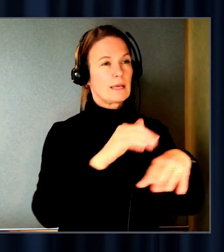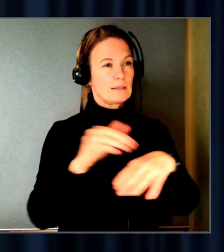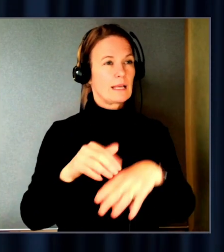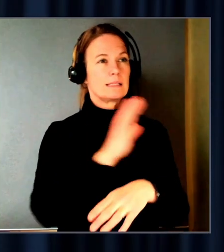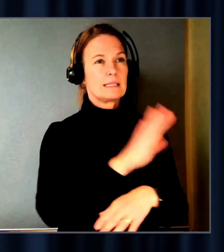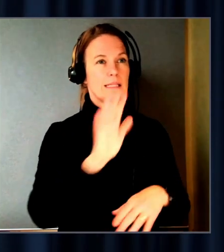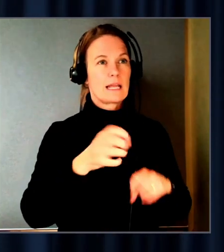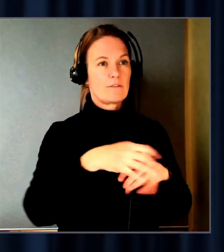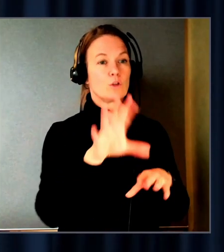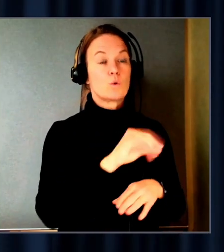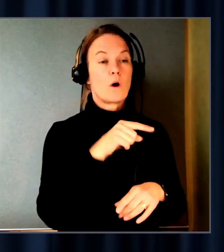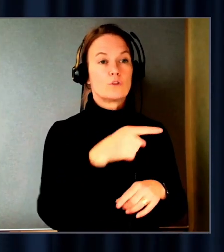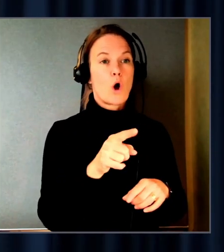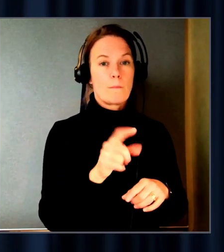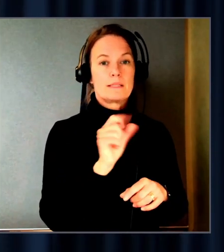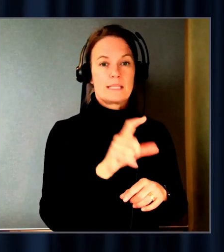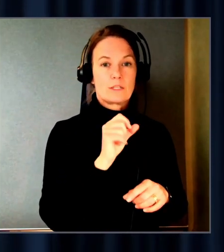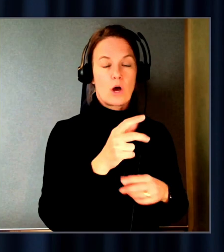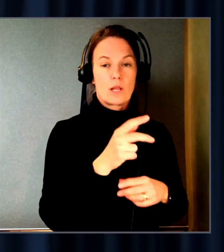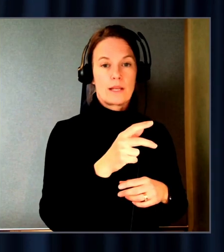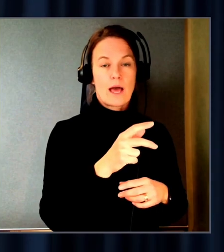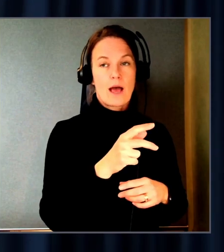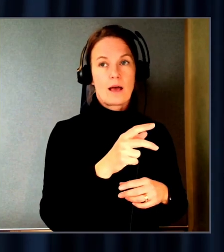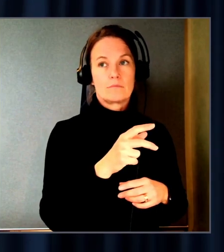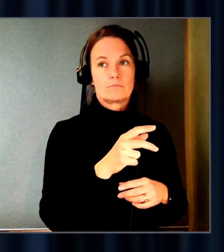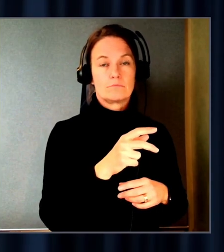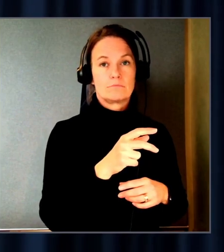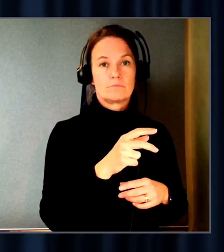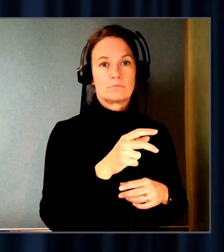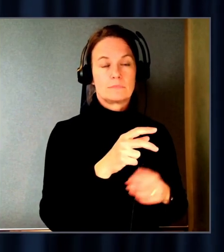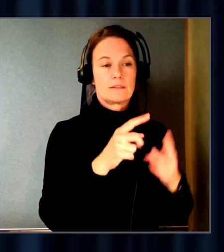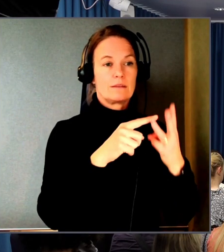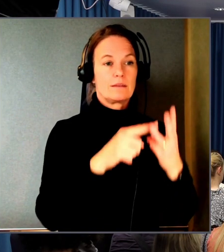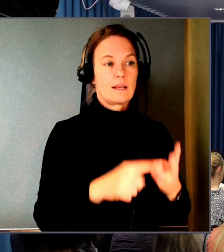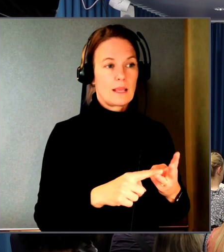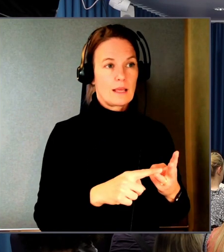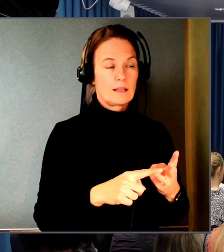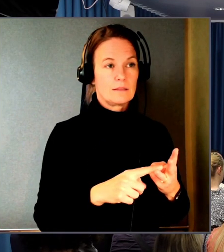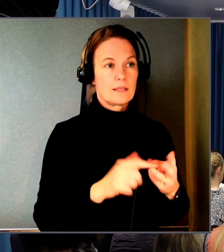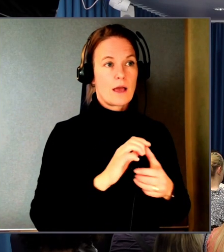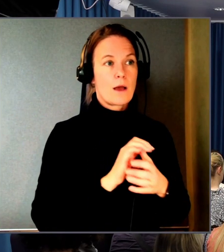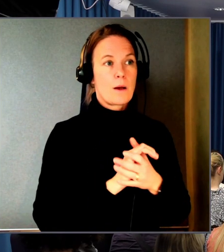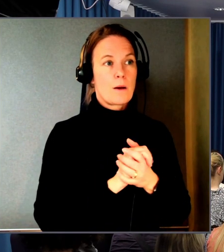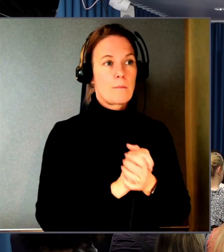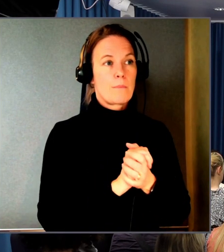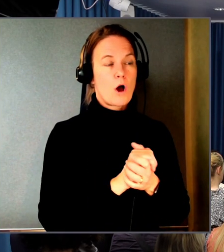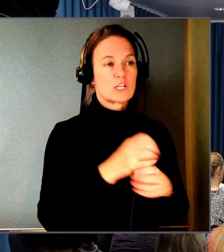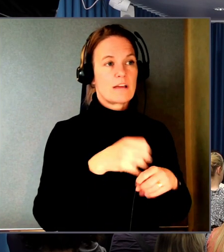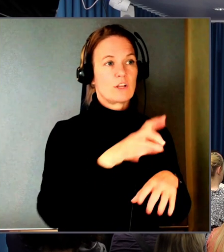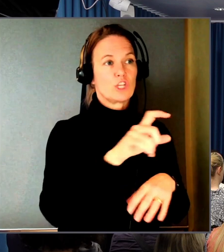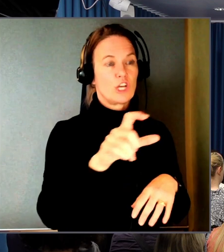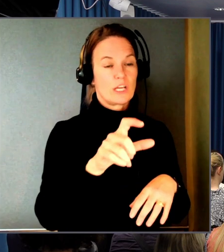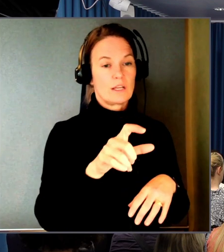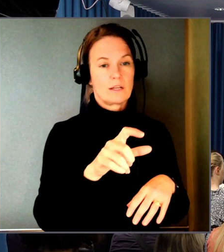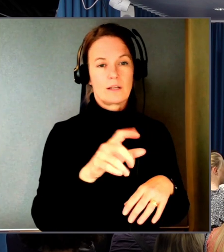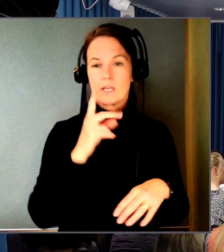signalerna till de här i alla fall de vanligaste tredjepartsleverantörerna. Och någon sån liten checklista eller något av något